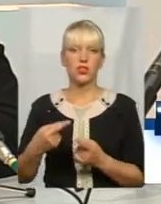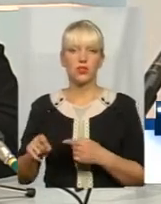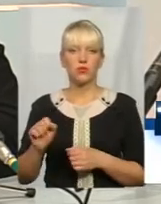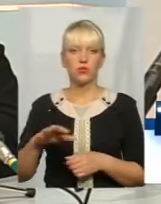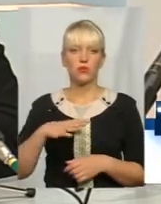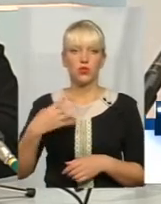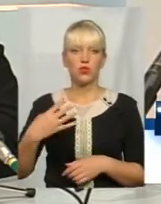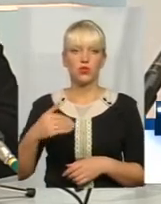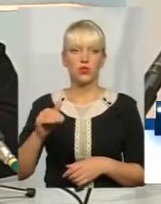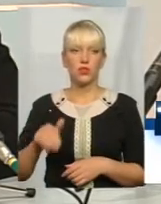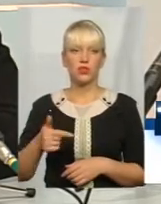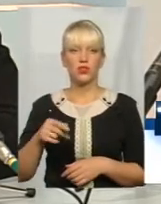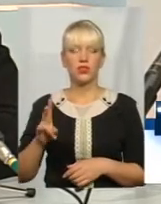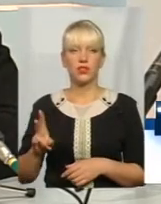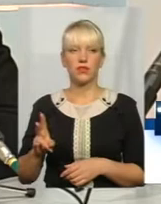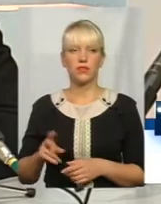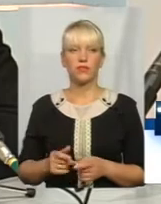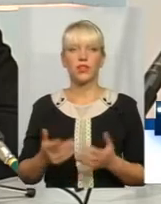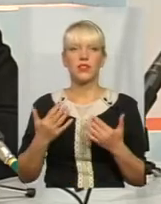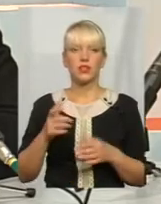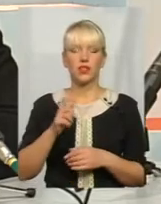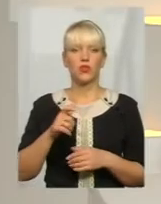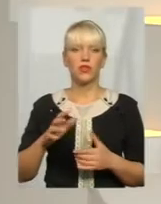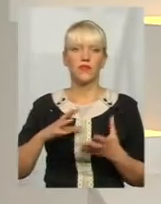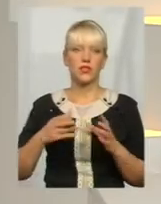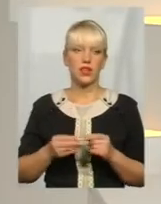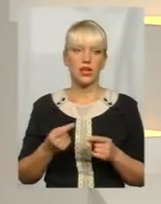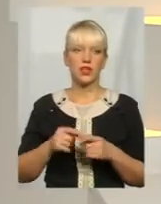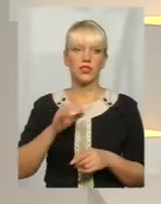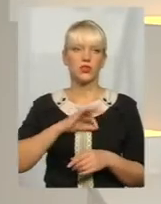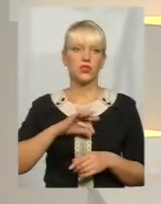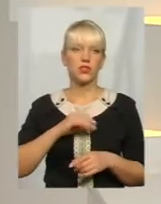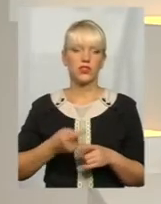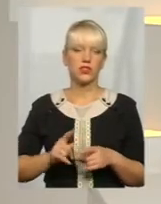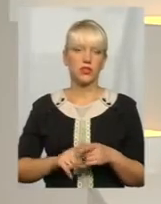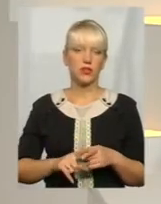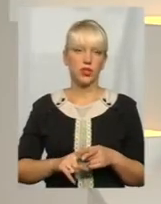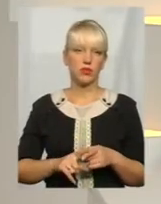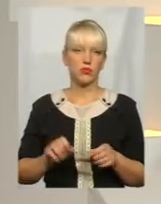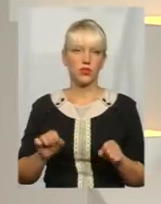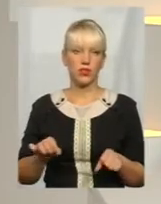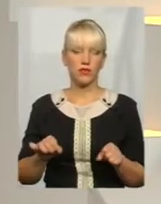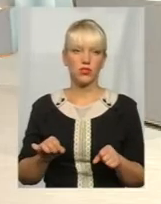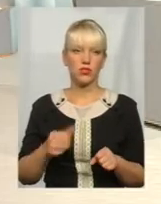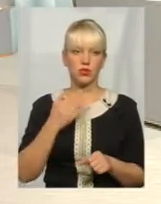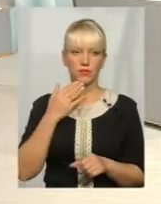бути 40 тисяч гривень. А скільки людей взагалі зараз подолян скористалися цією можливістю?